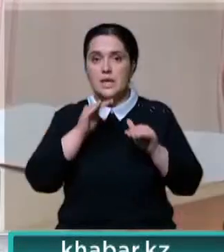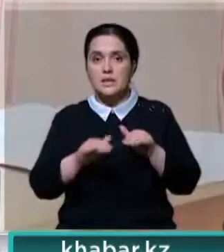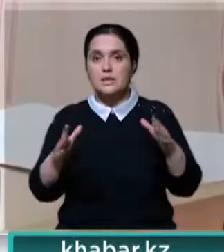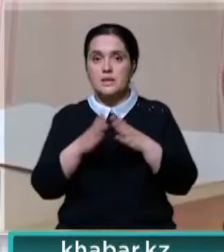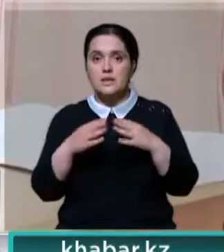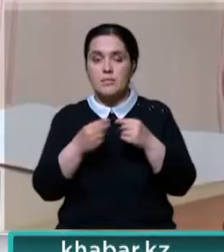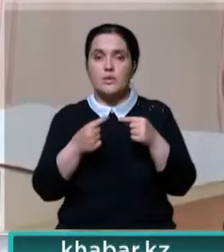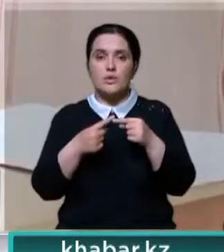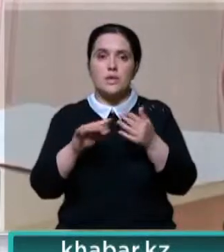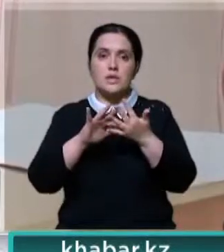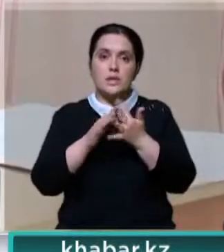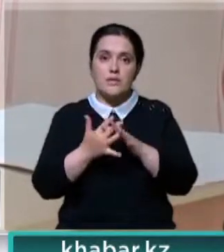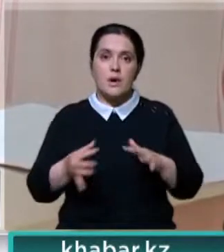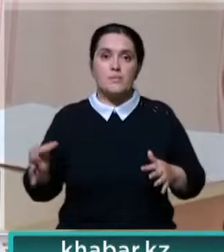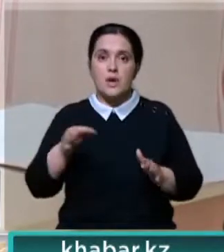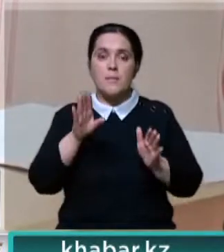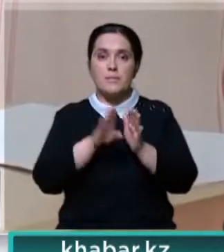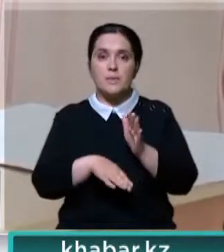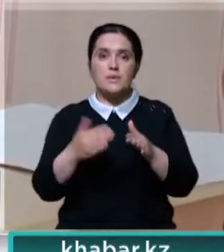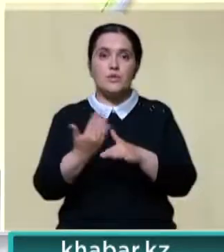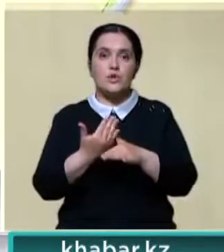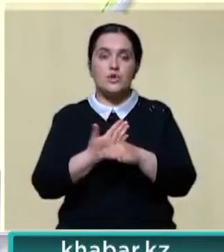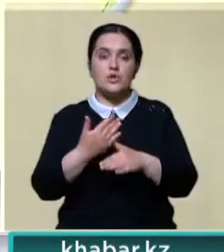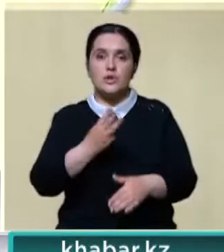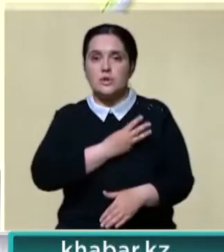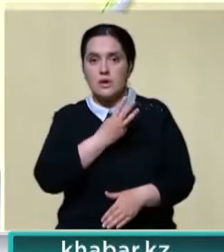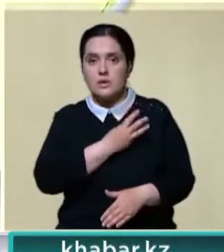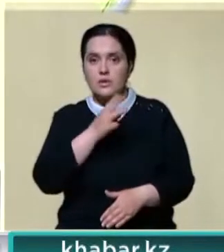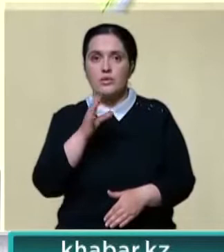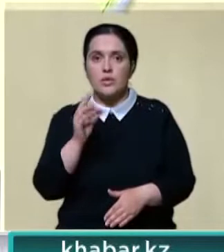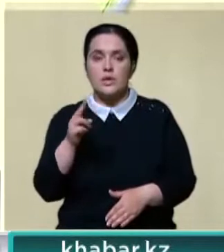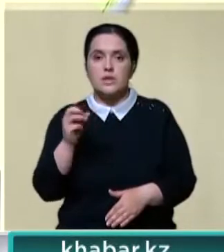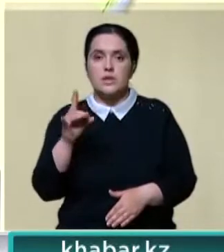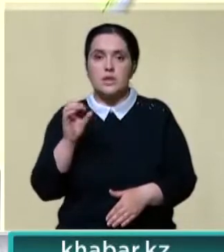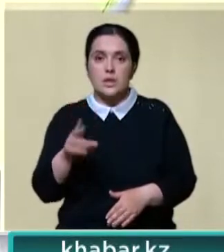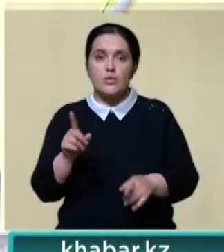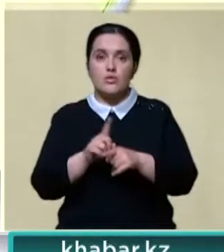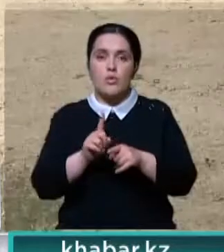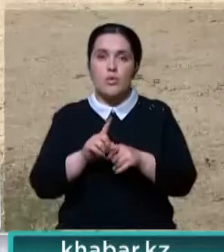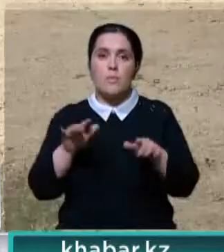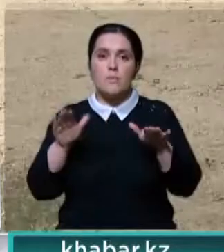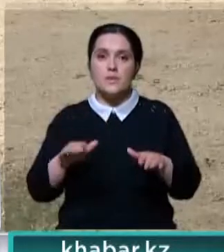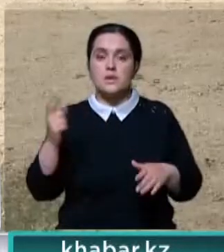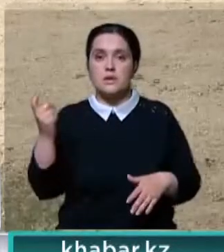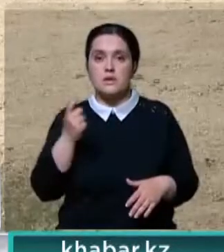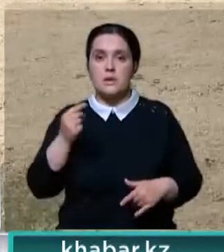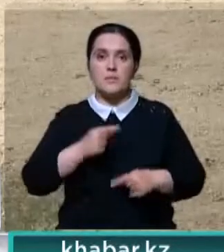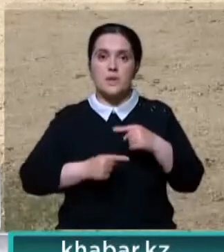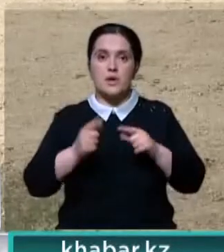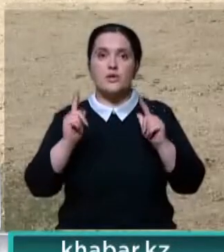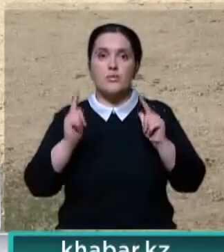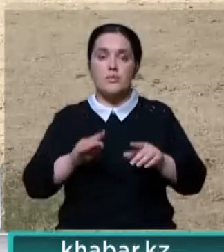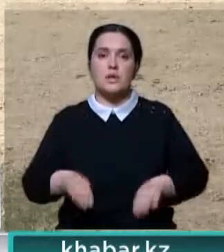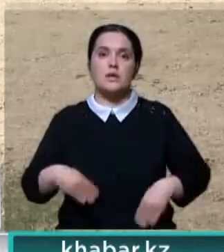многодетные семьи из других деревень и даже областей. Без помощи желающих обосноваться в Куктереке не оставят местные хозяйства и предприниматели